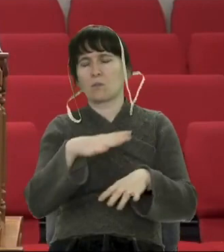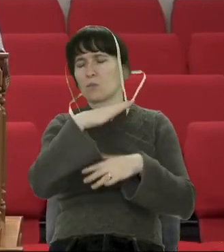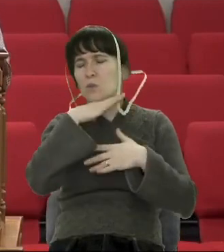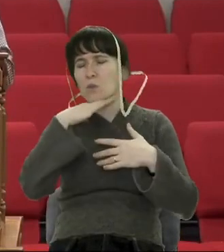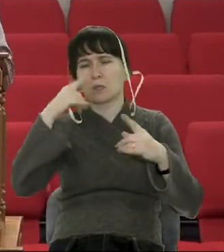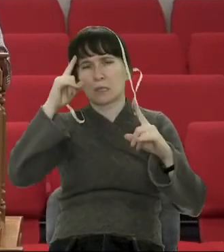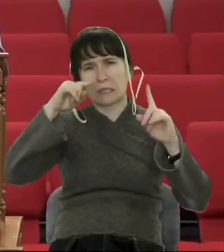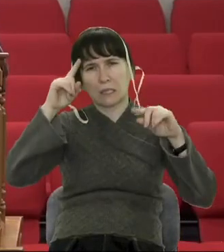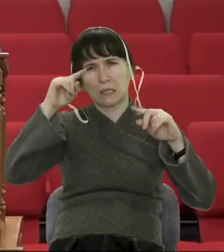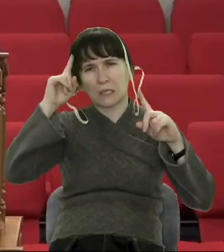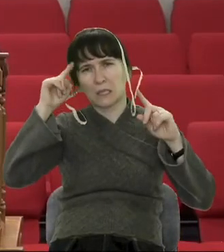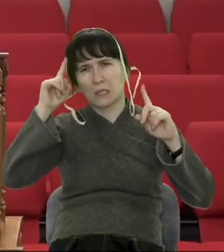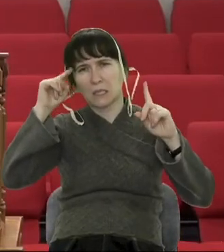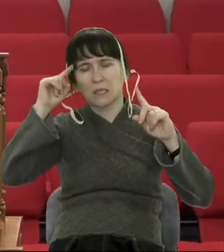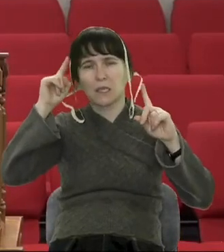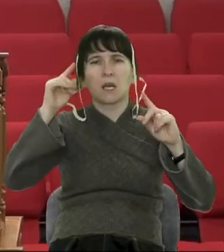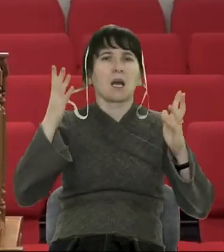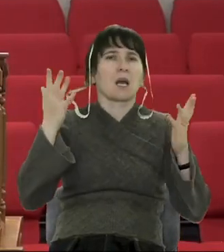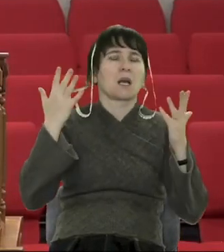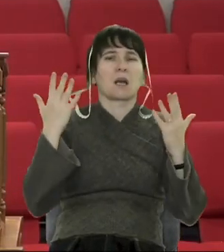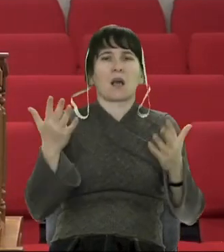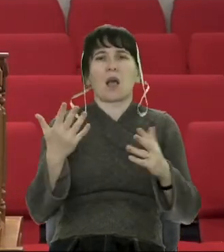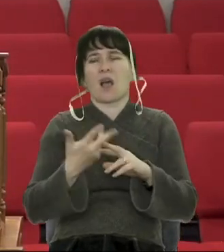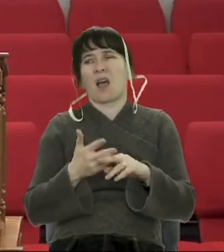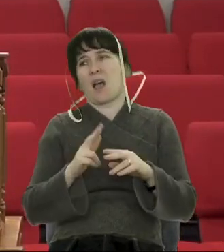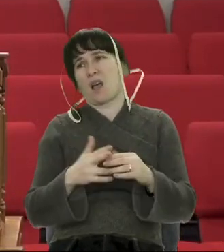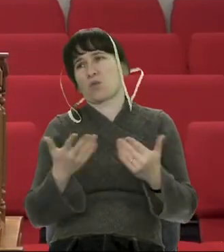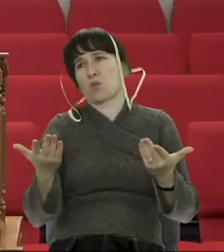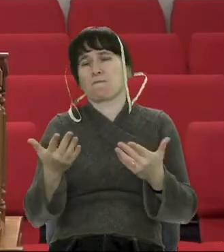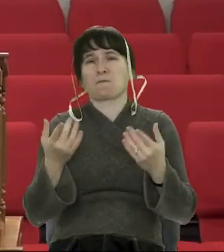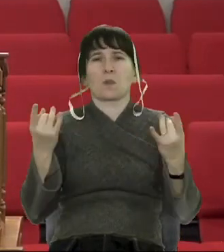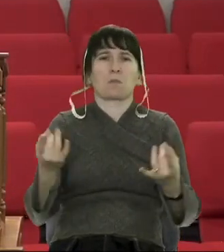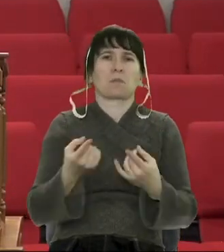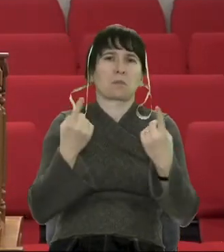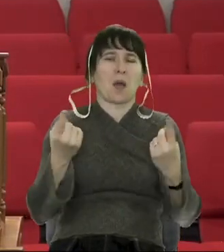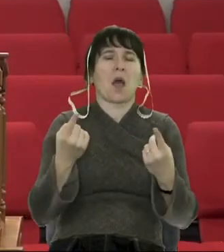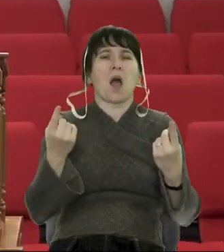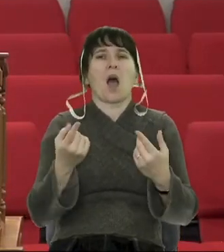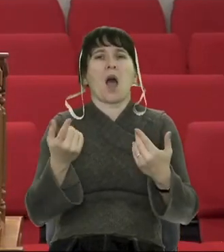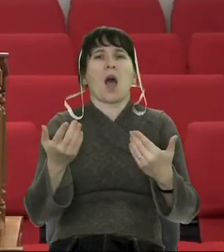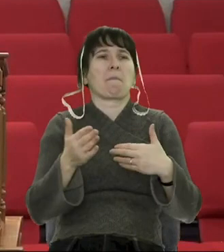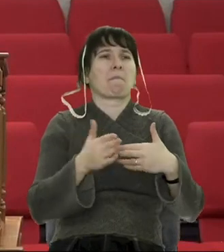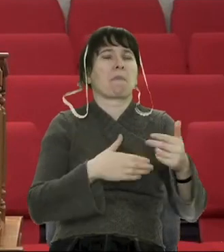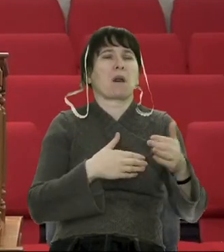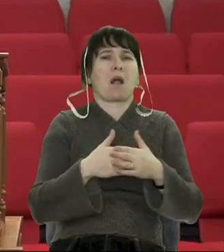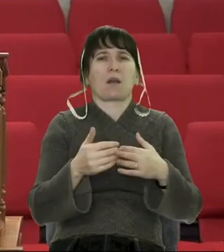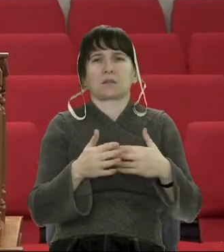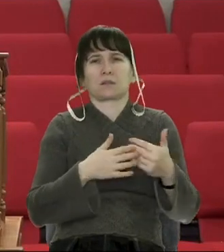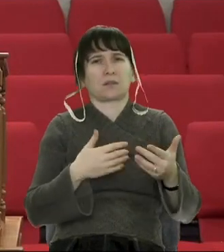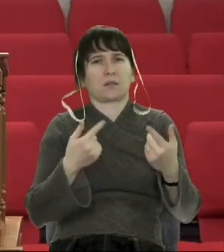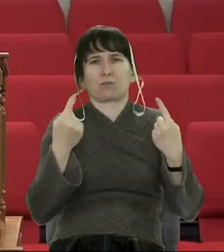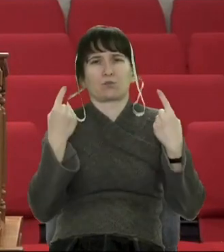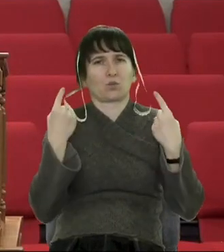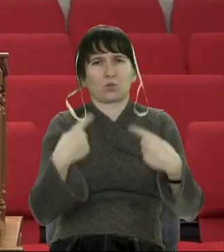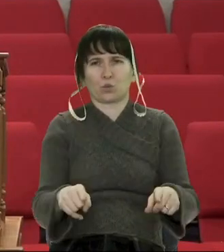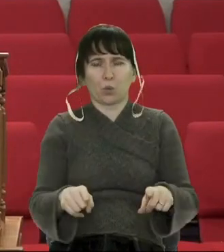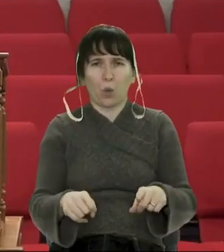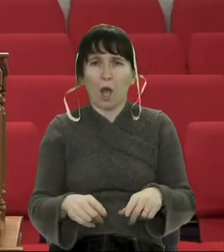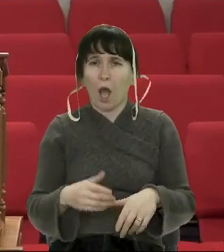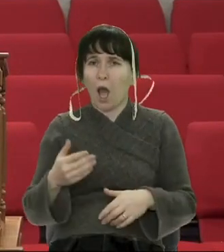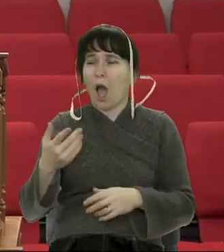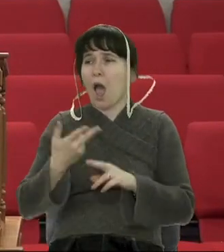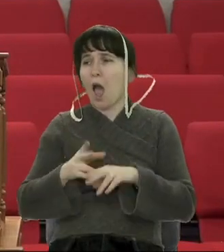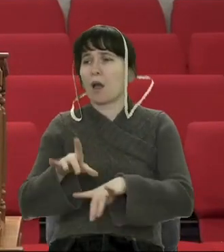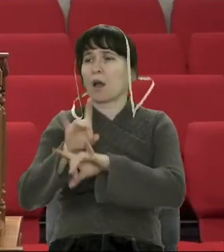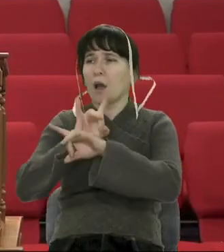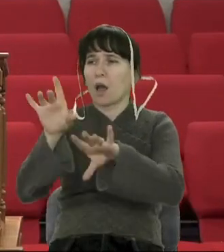що знаємо. І хтось може казати, що це лише просто практика, на теорії воно працює зовсім по-іншому. Верніше, що це просто теорія, а на